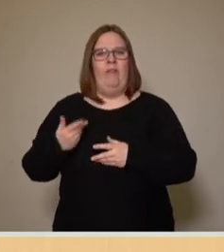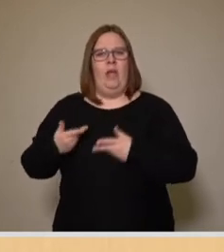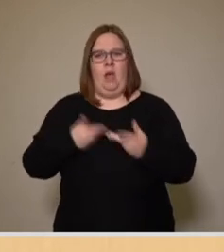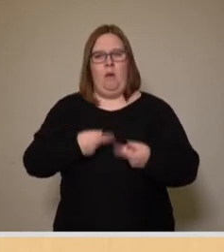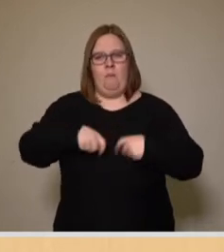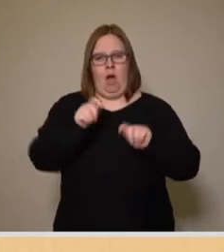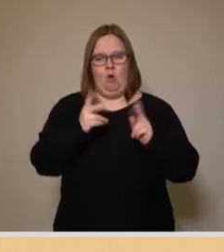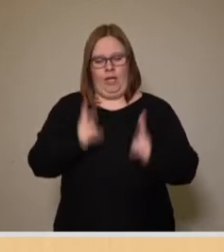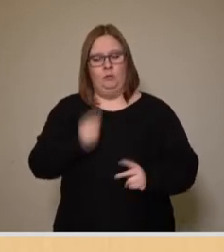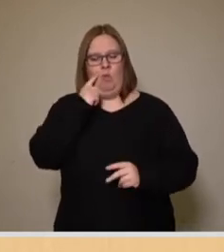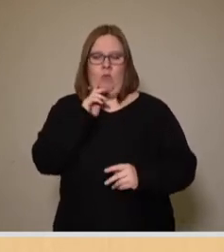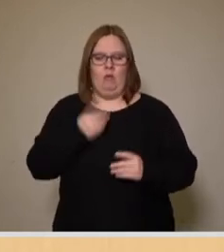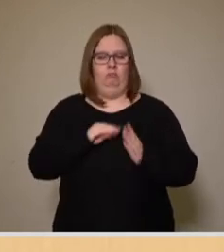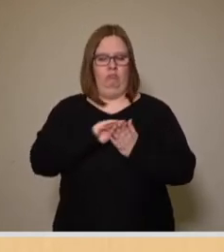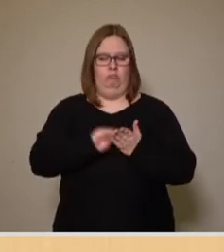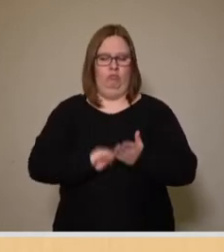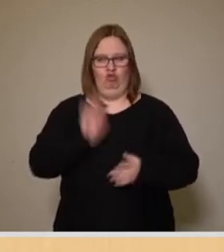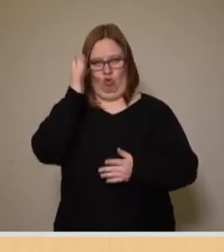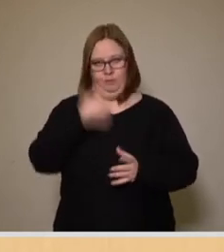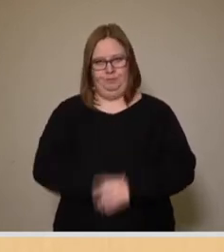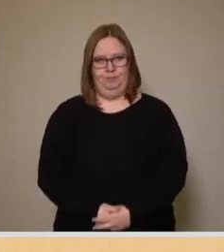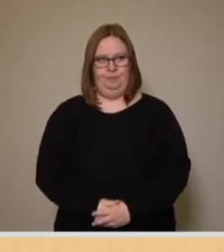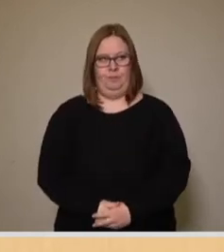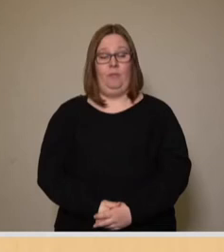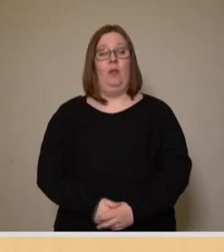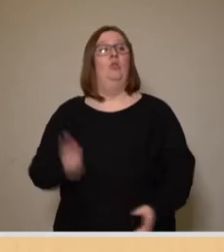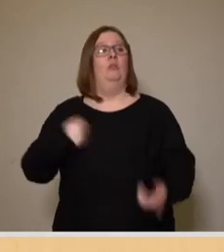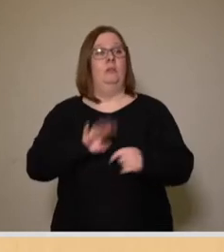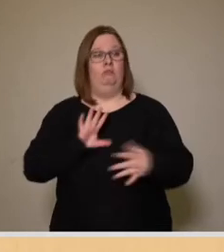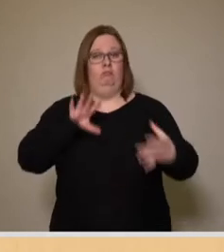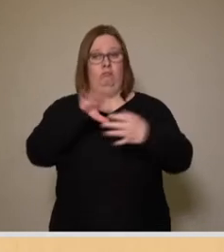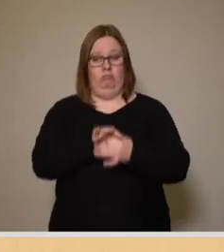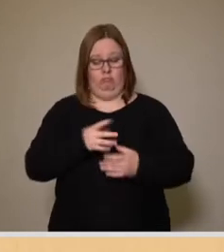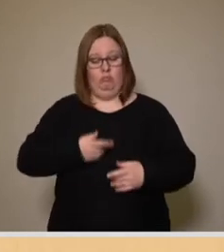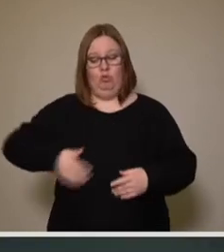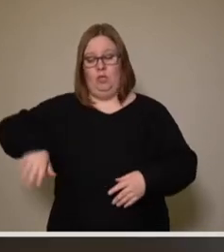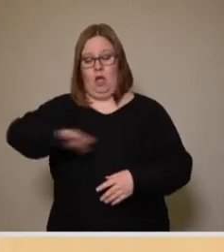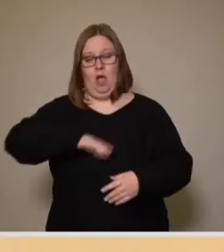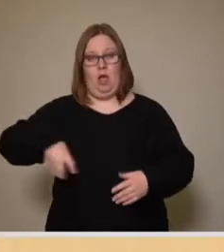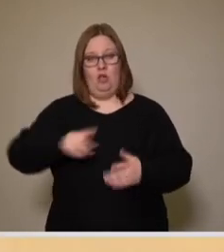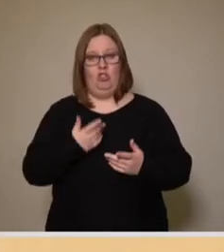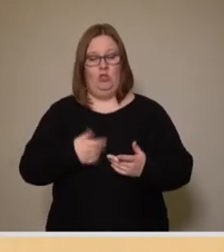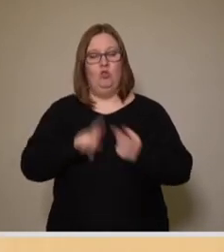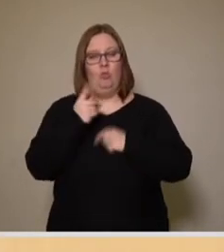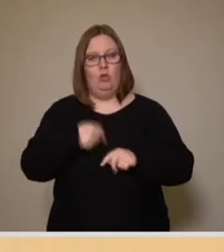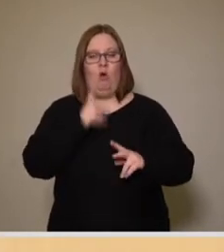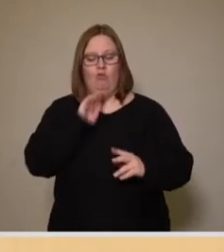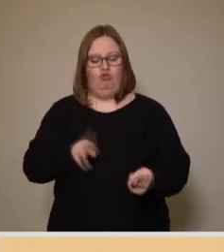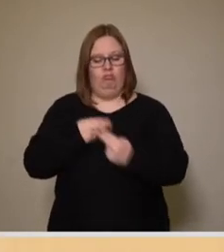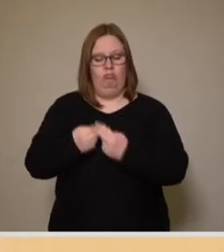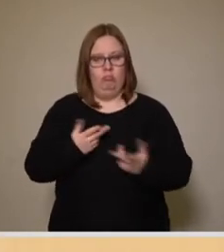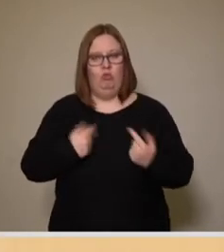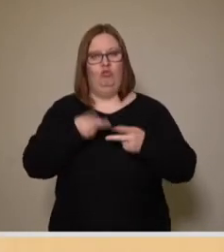wird derzeit erarbeitet. Um den künftigen Erschließungsabfundersen innerhalb des gesamten Planungsgebiets gerecht zu werden, entwickelt das